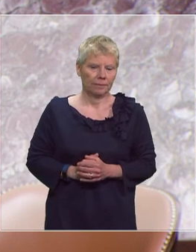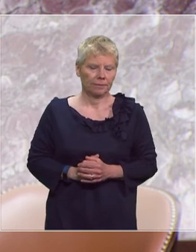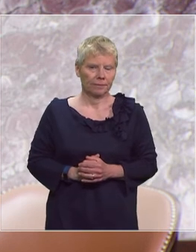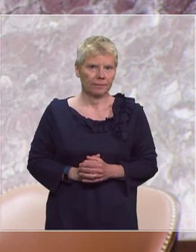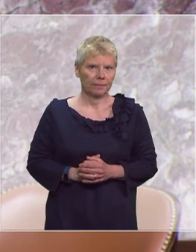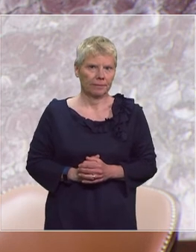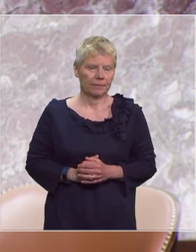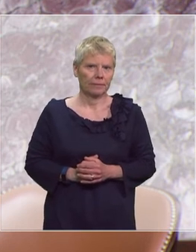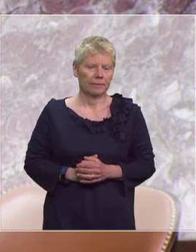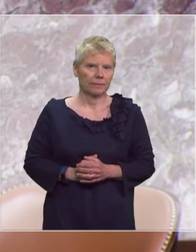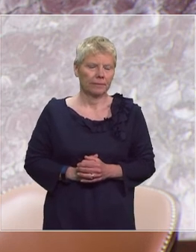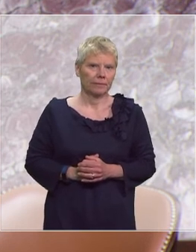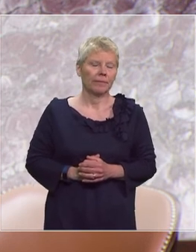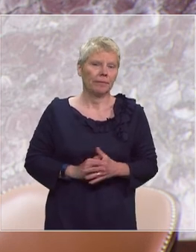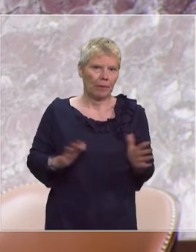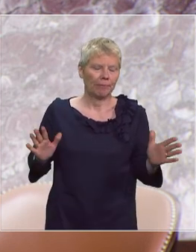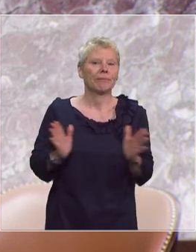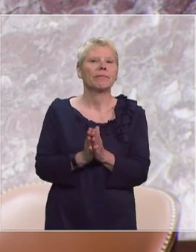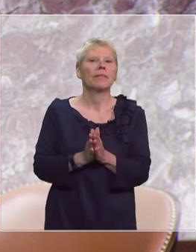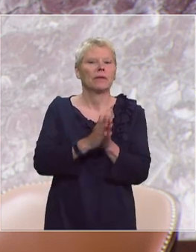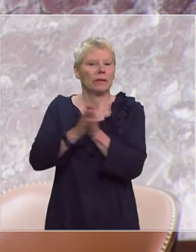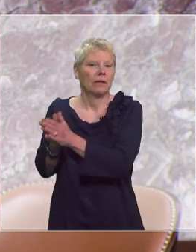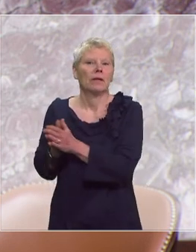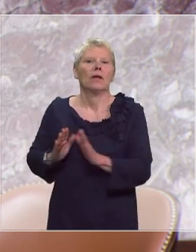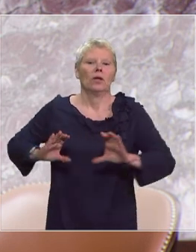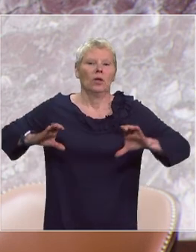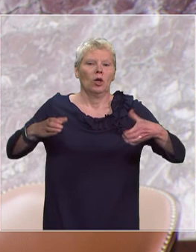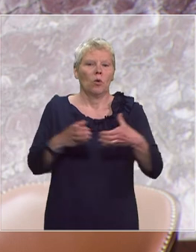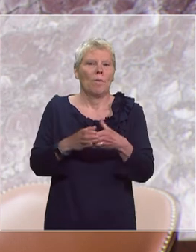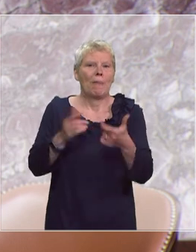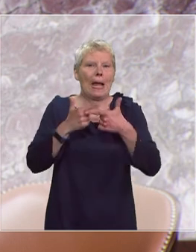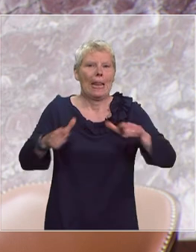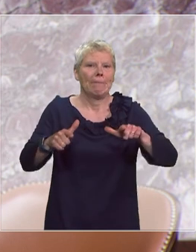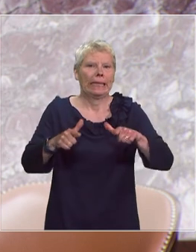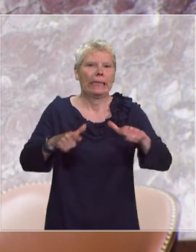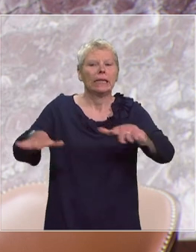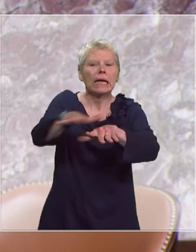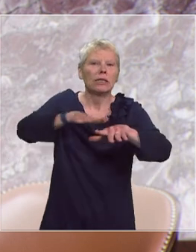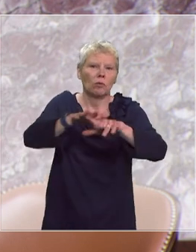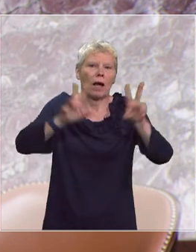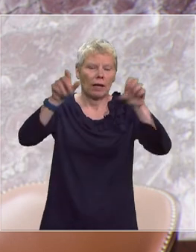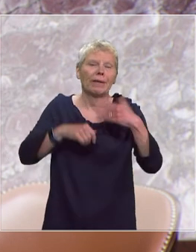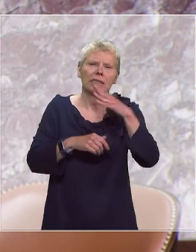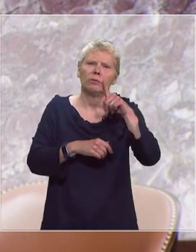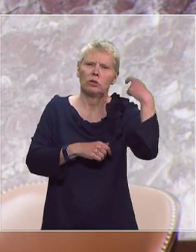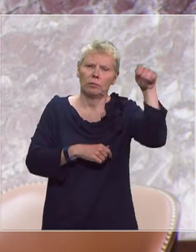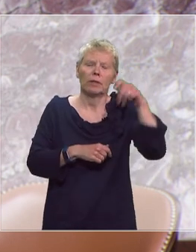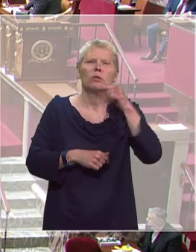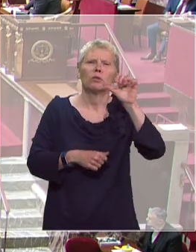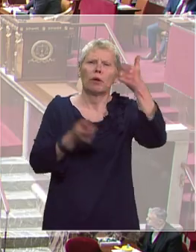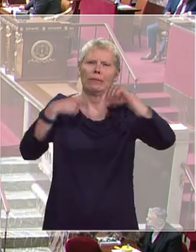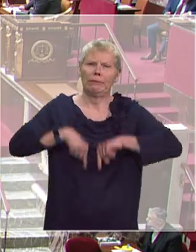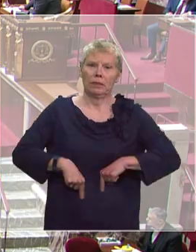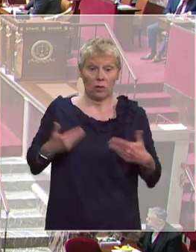Bon. La parole est à monsieur Paul Molac pour le groupe Liberté et Territoire. Merci, monsieur le président. Monsieur le Premier ministre,